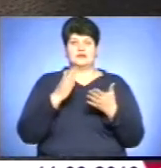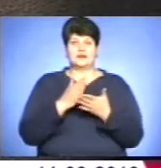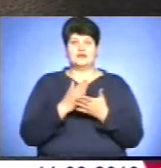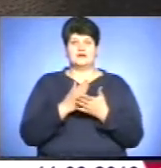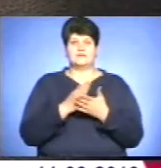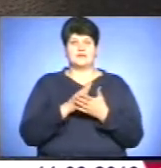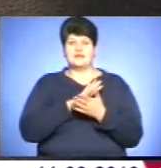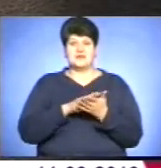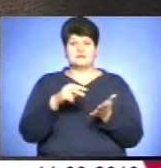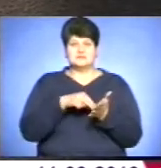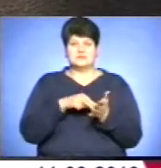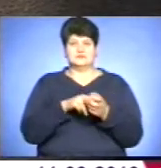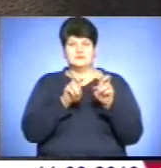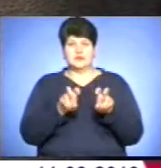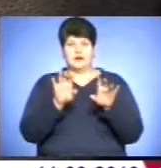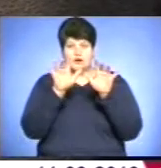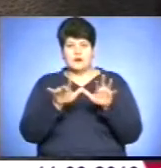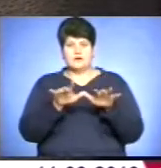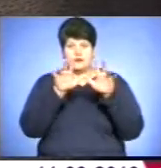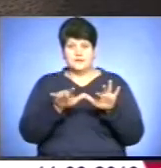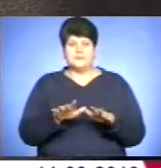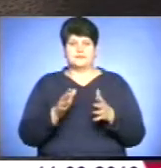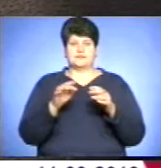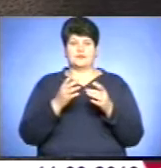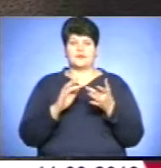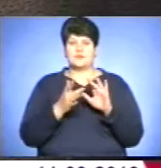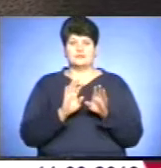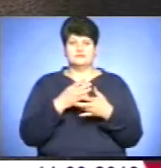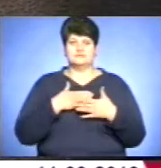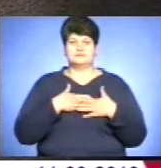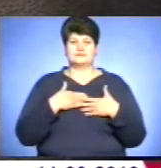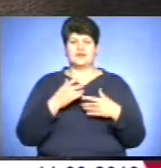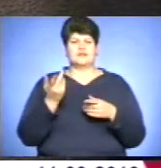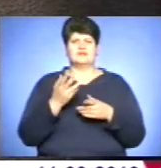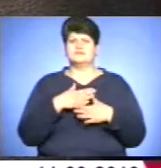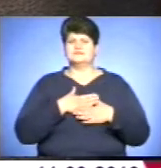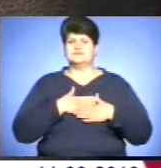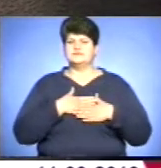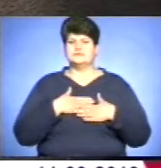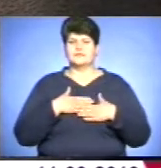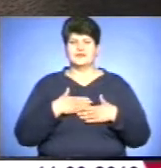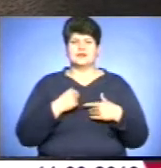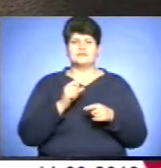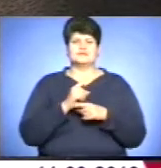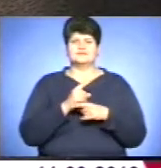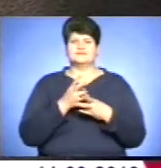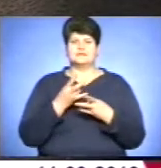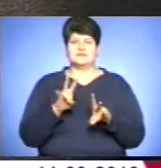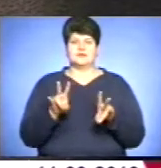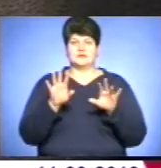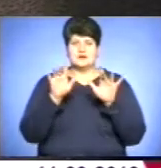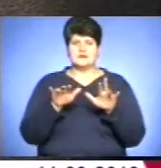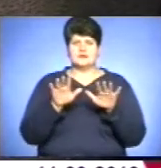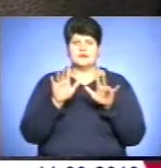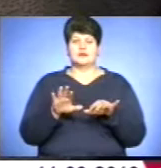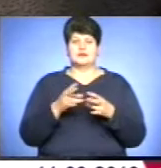комп'ютером, в комп'ютерних іграх. Навіть, які б вони логічні не були, навіть, які б вони задання там не переслідували,